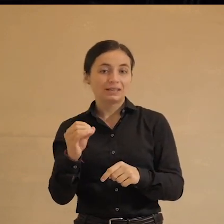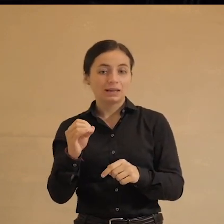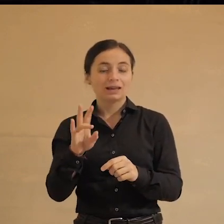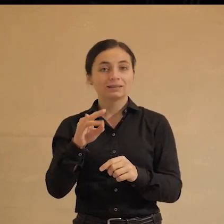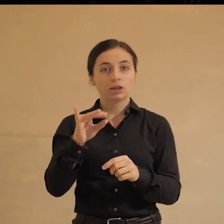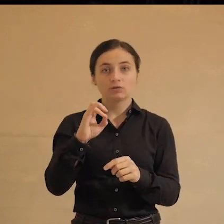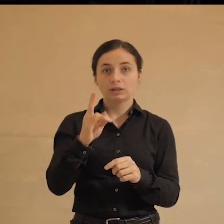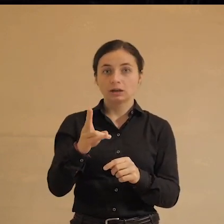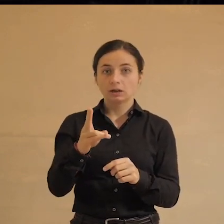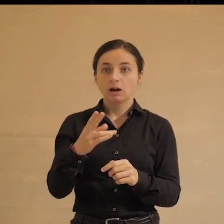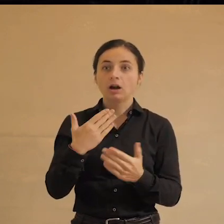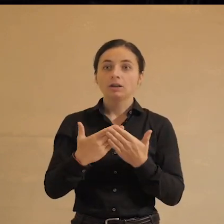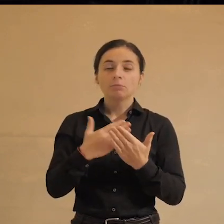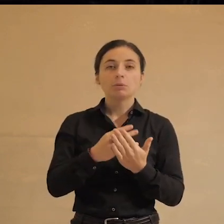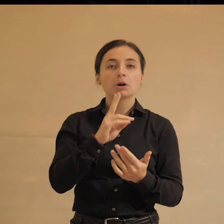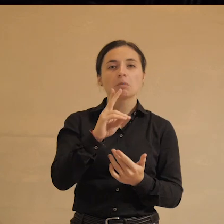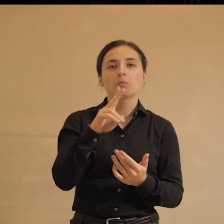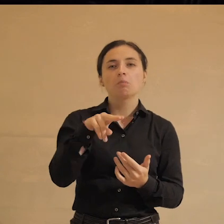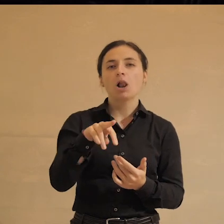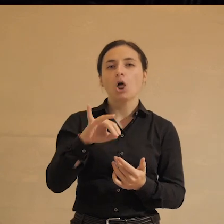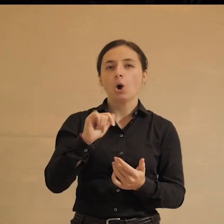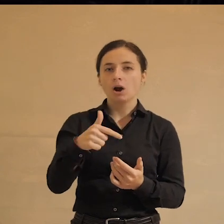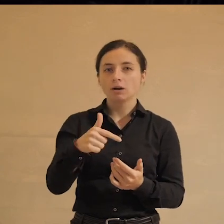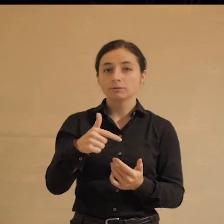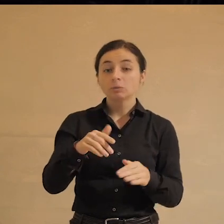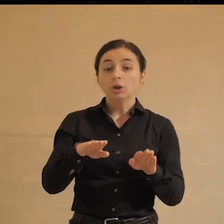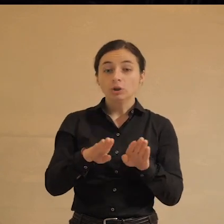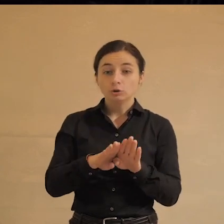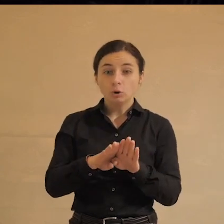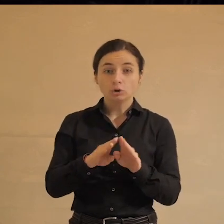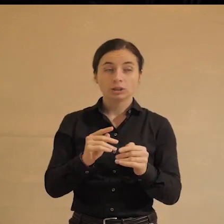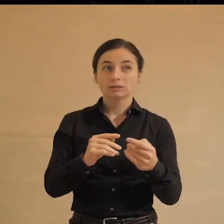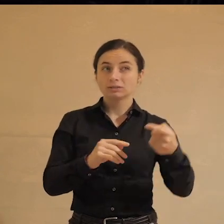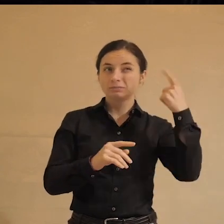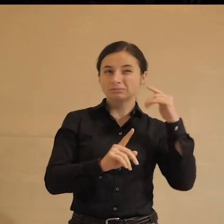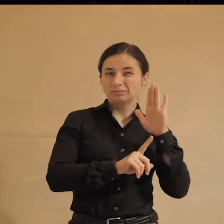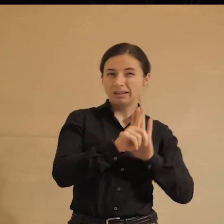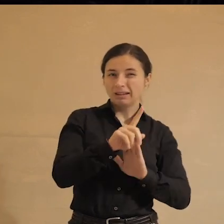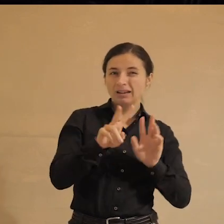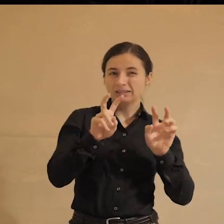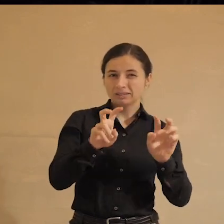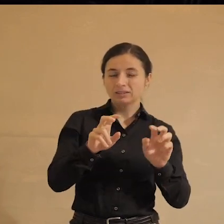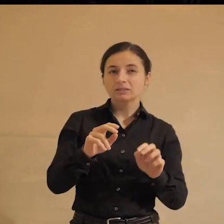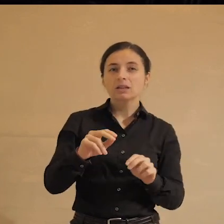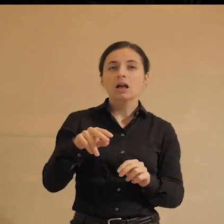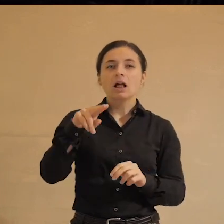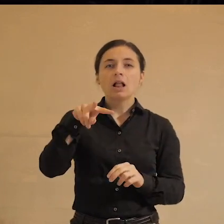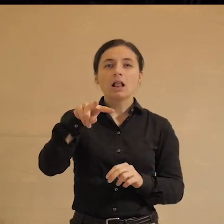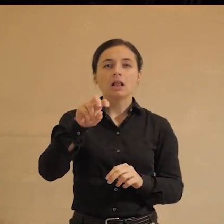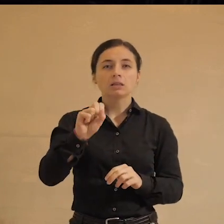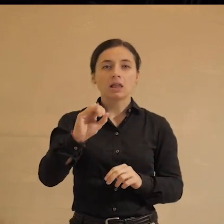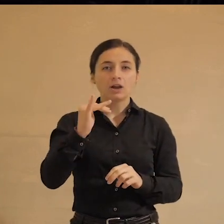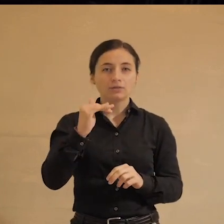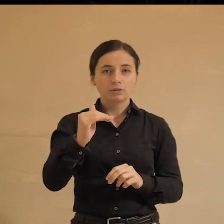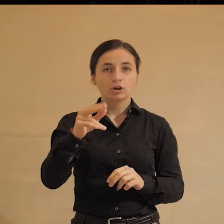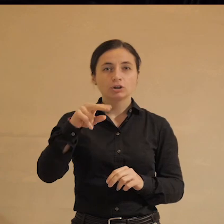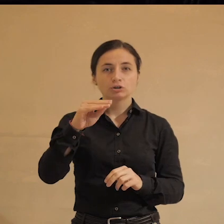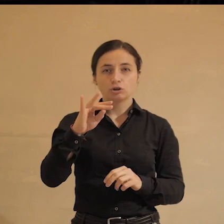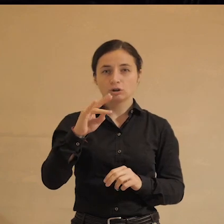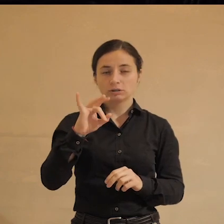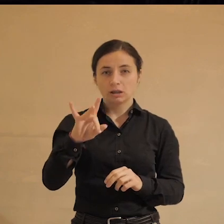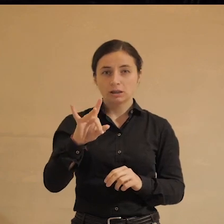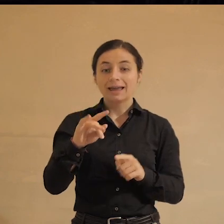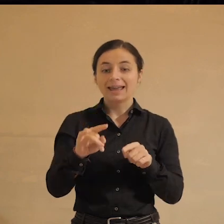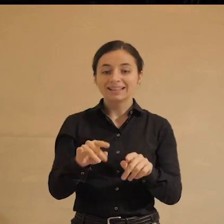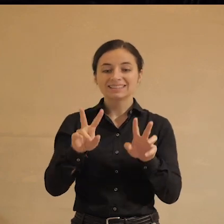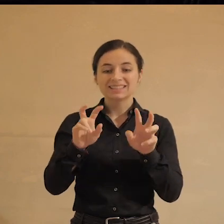как, например, наши с вами блоги, которые тоже на заре своей, если вы помните, назывались live journal. Это не живой журнал, это дневник